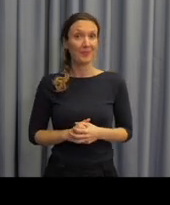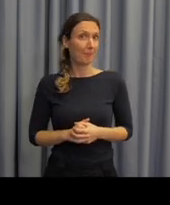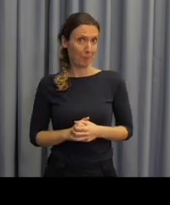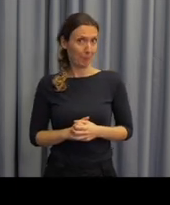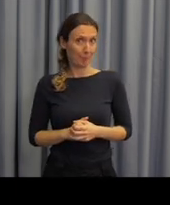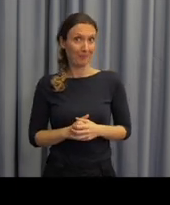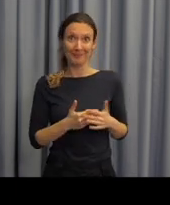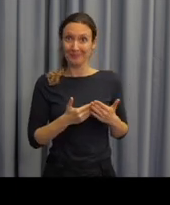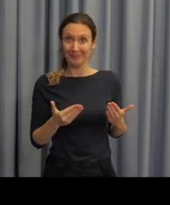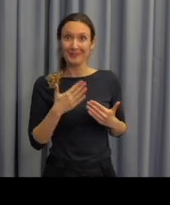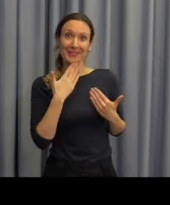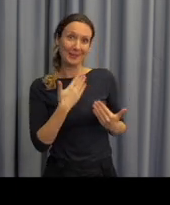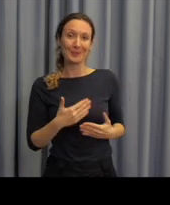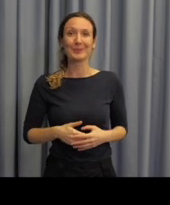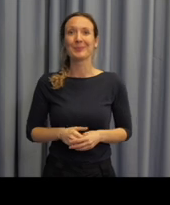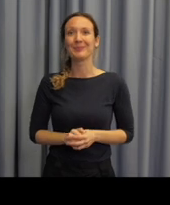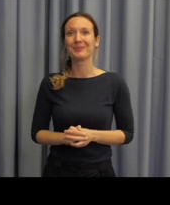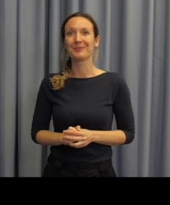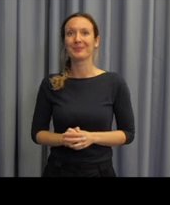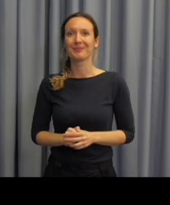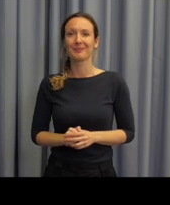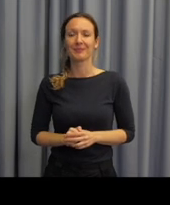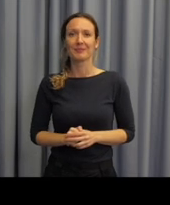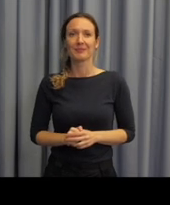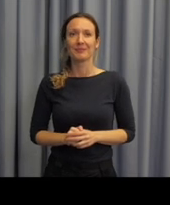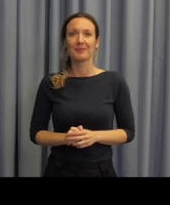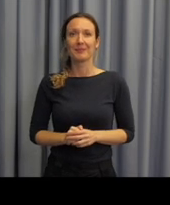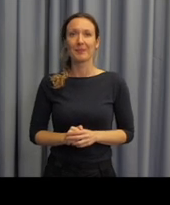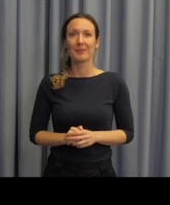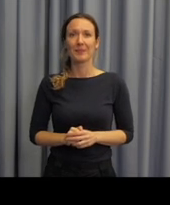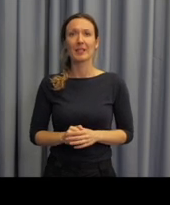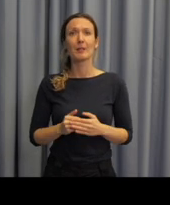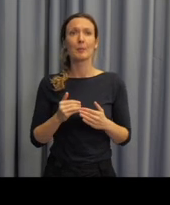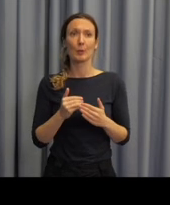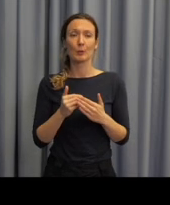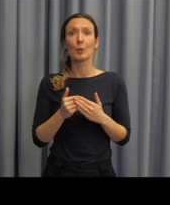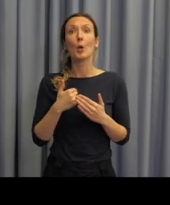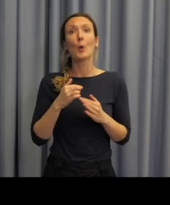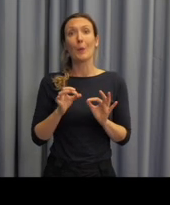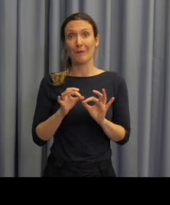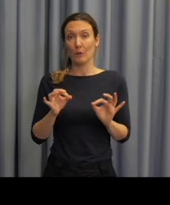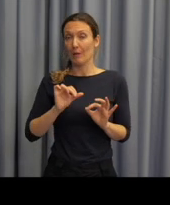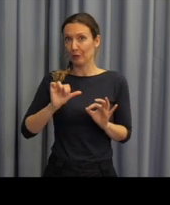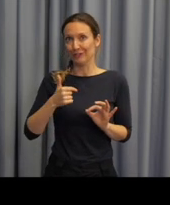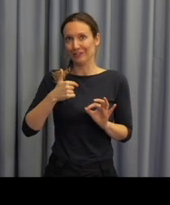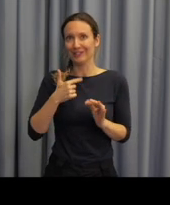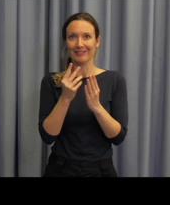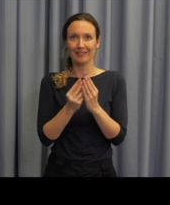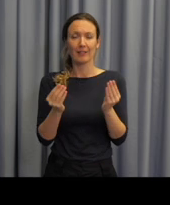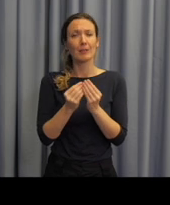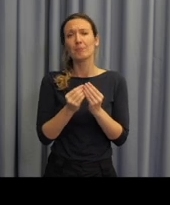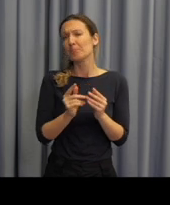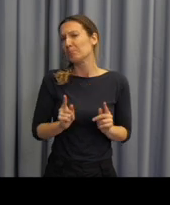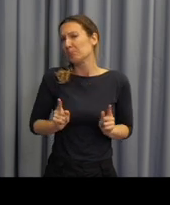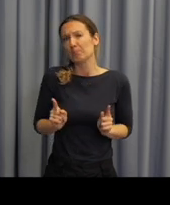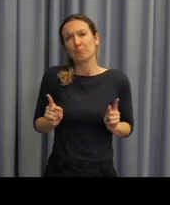Výborně, děkuji. A já si teda dovolím vzít úplně na úvod slovo a ve velmi krátkém bloku jenom představit